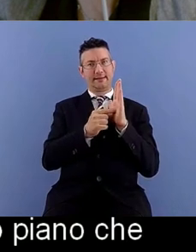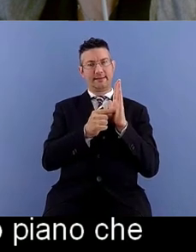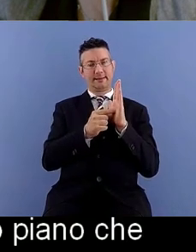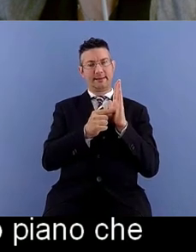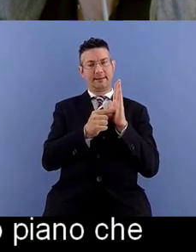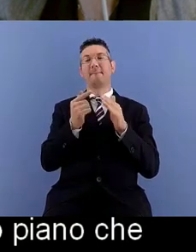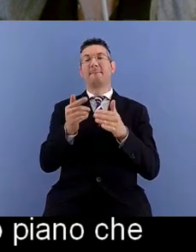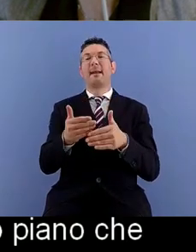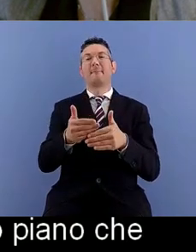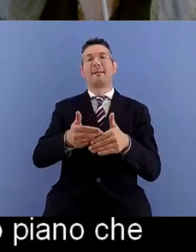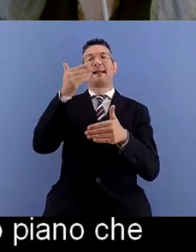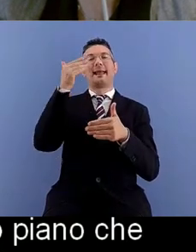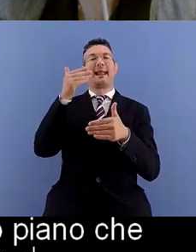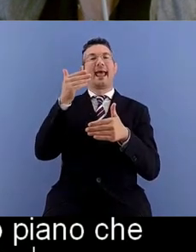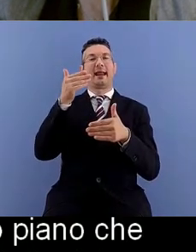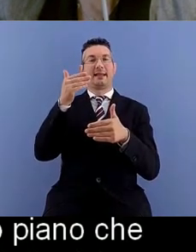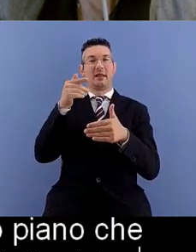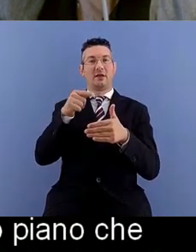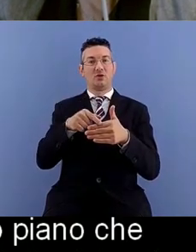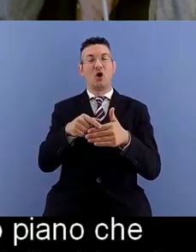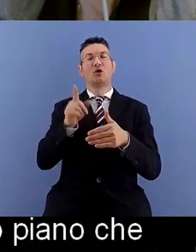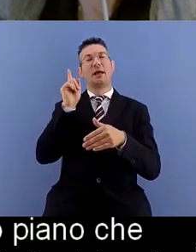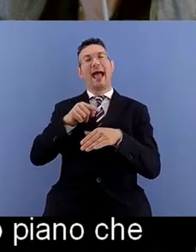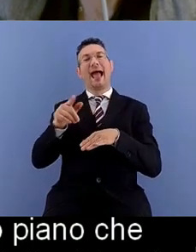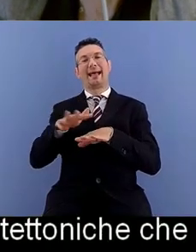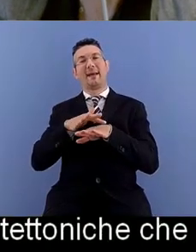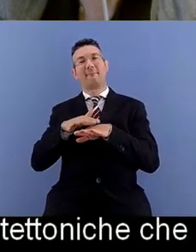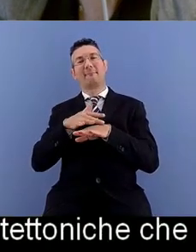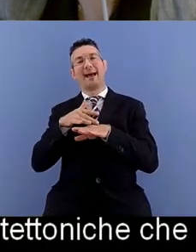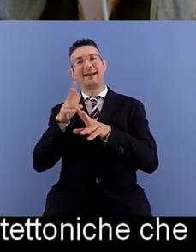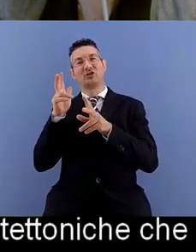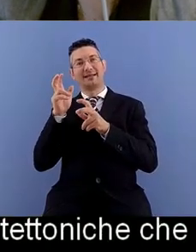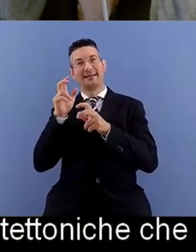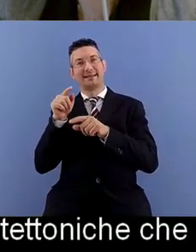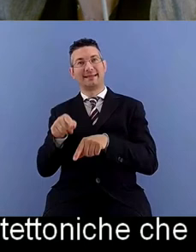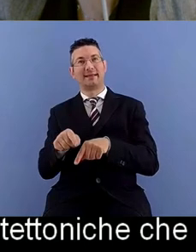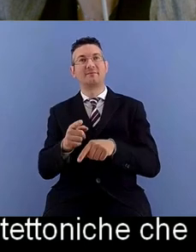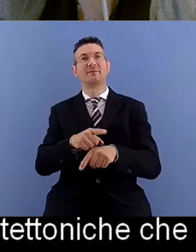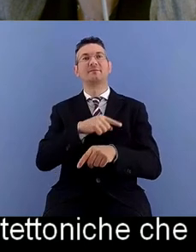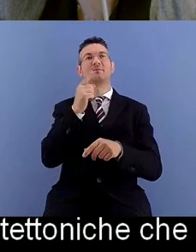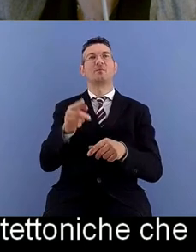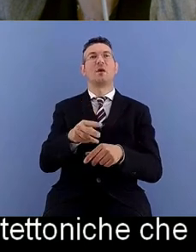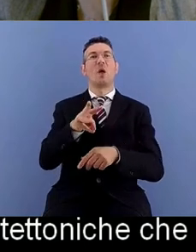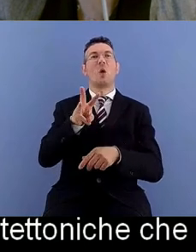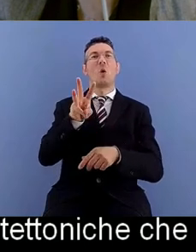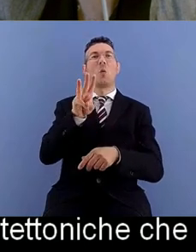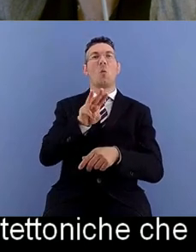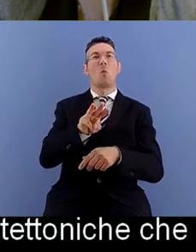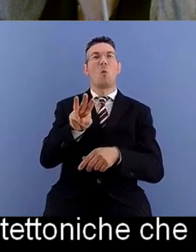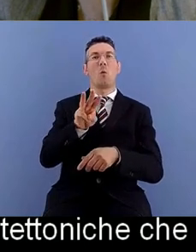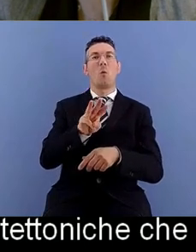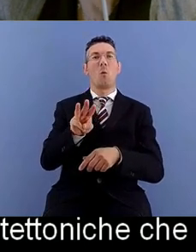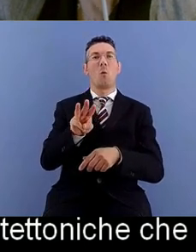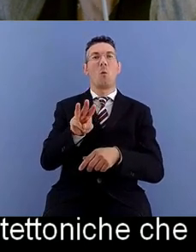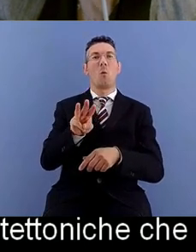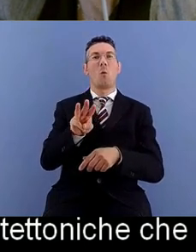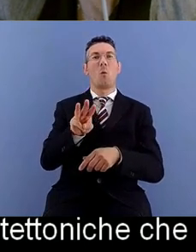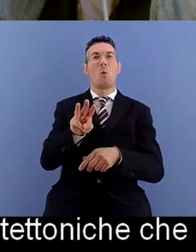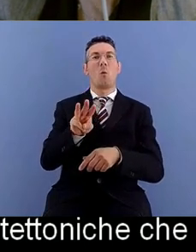architettoniche che senso percettive le WCAG che sappiamo appunto linee guida per l'accessibilità web